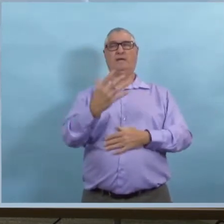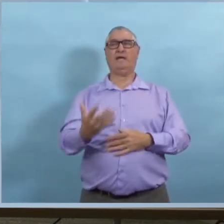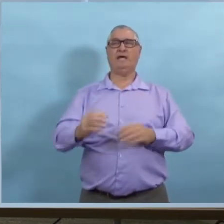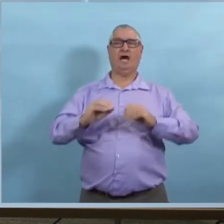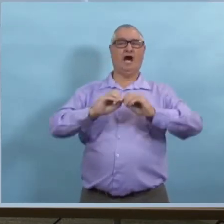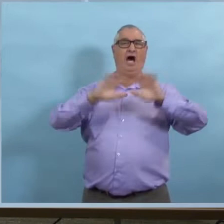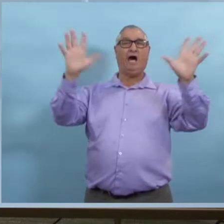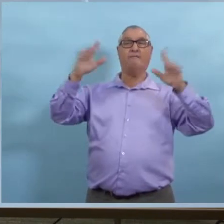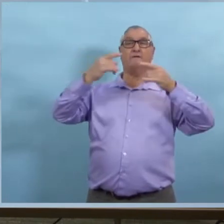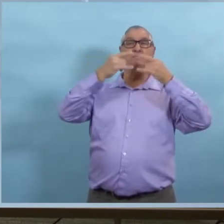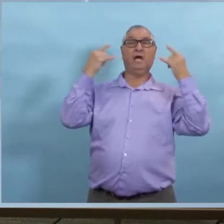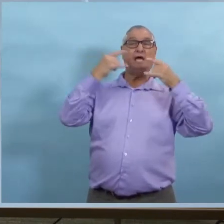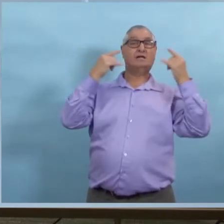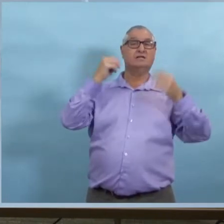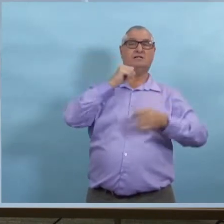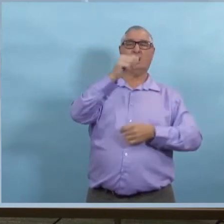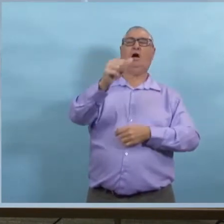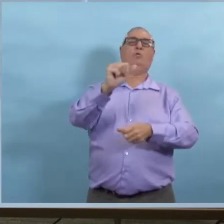niveau orange.